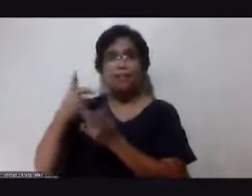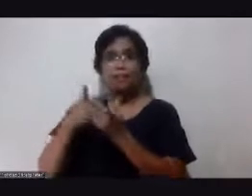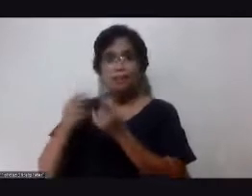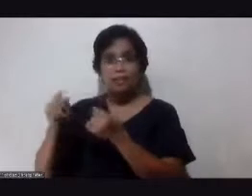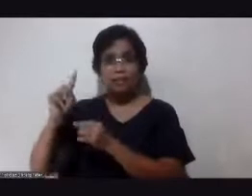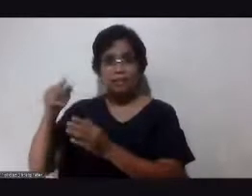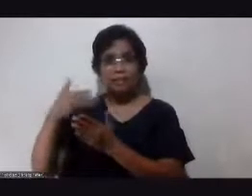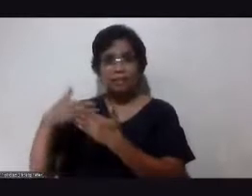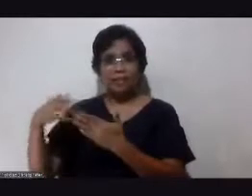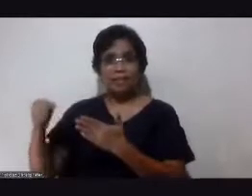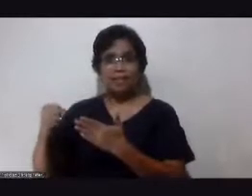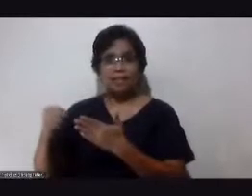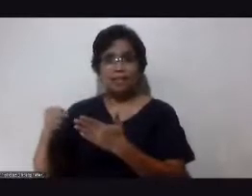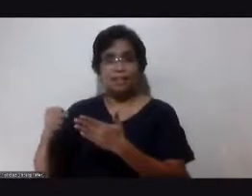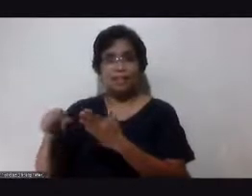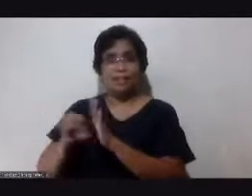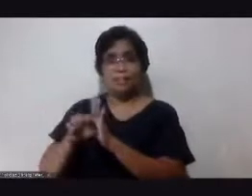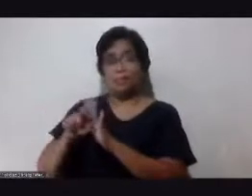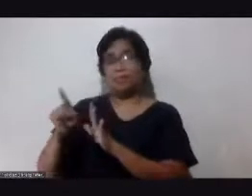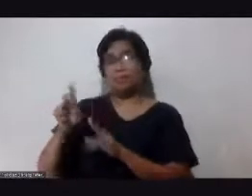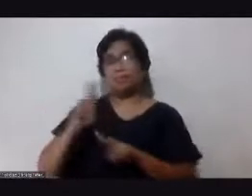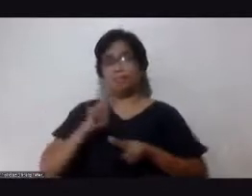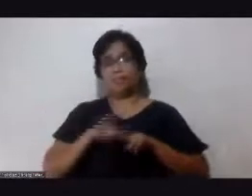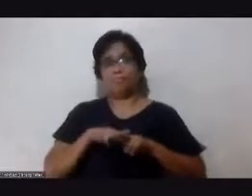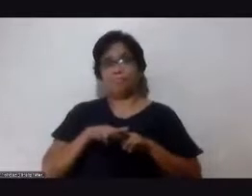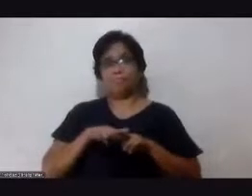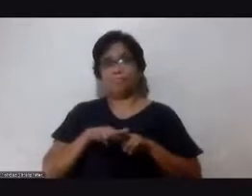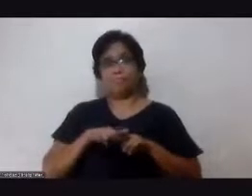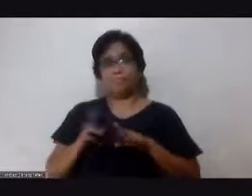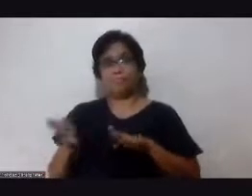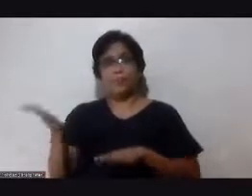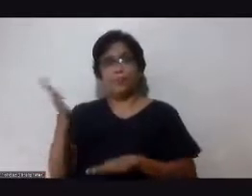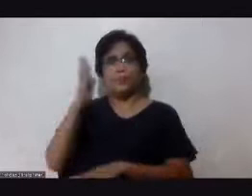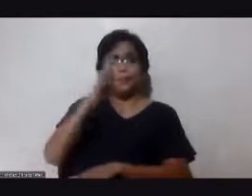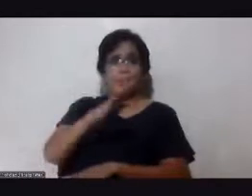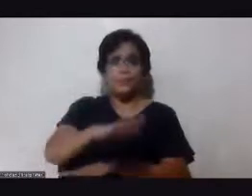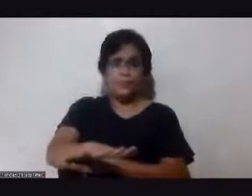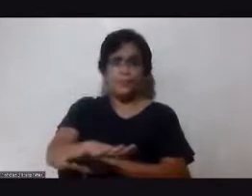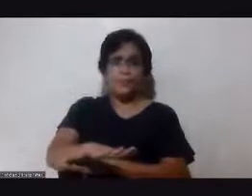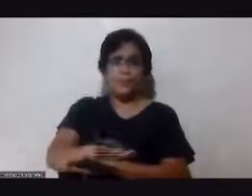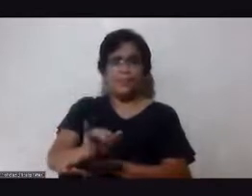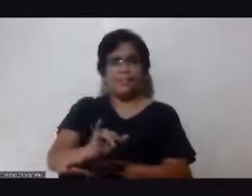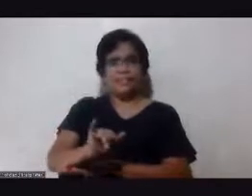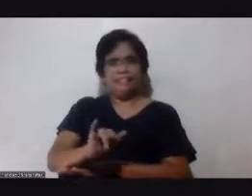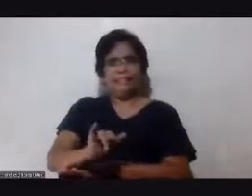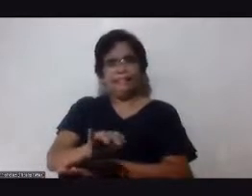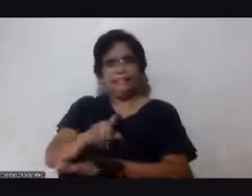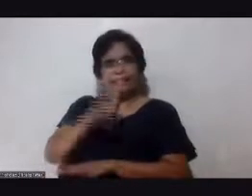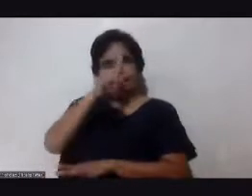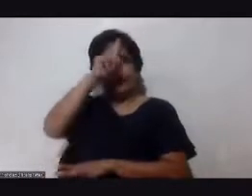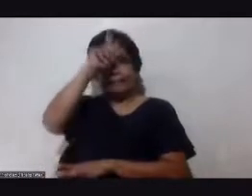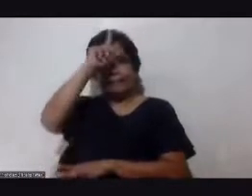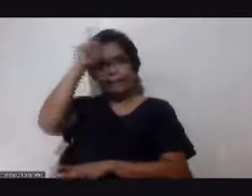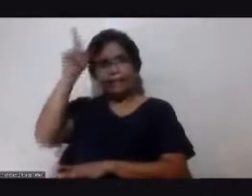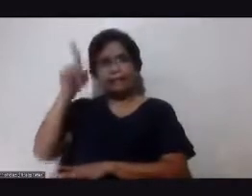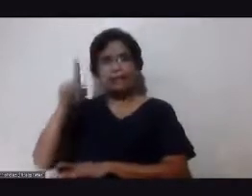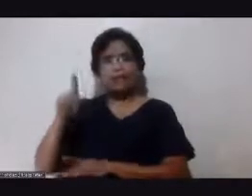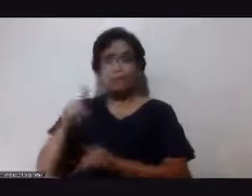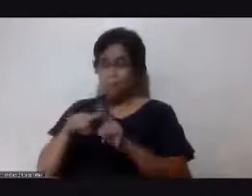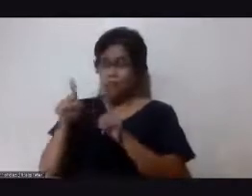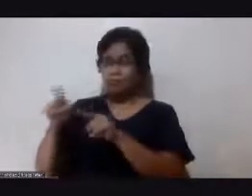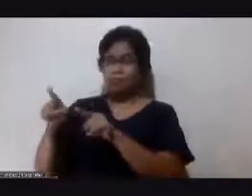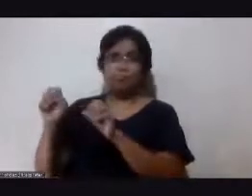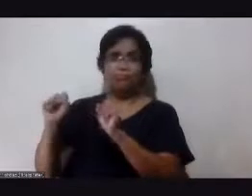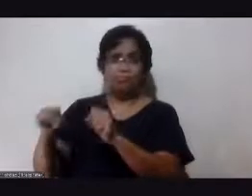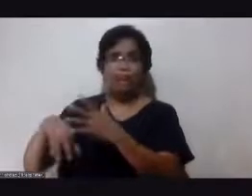isang bagay kasi kung hindi nakaupo ka lang sa bahay maghapon okay parang aburido ka pero ang raming pwedeng gawin sa